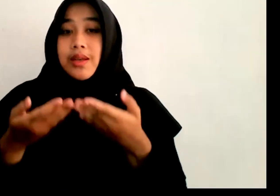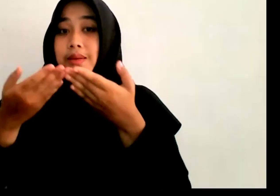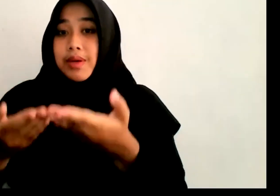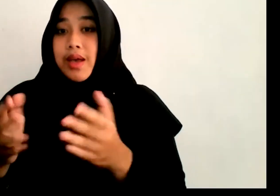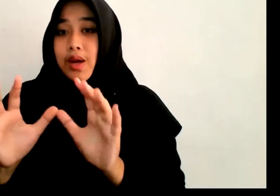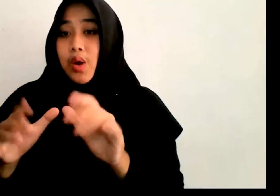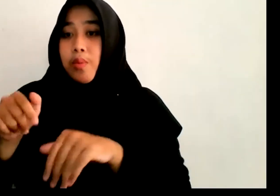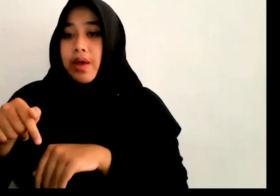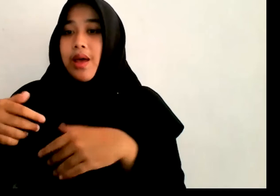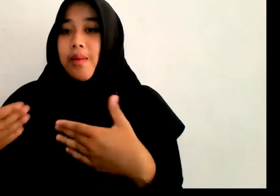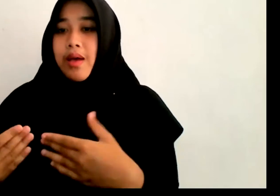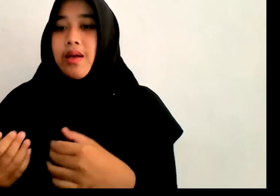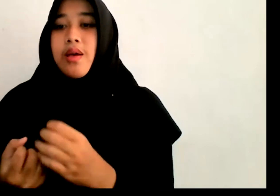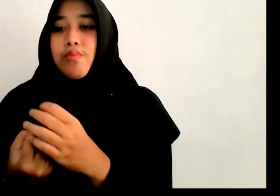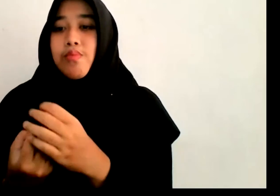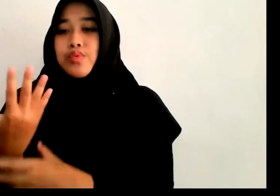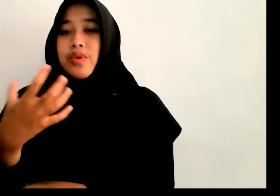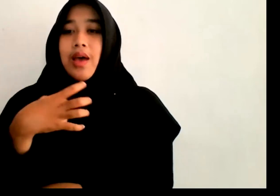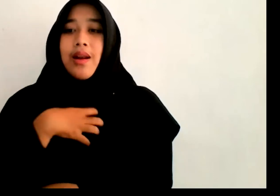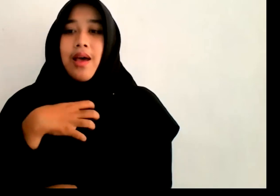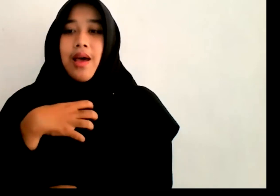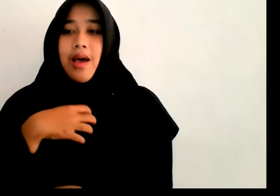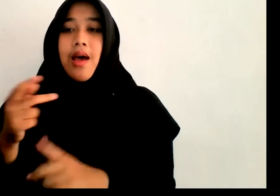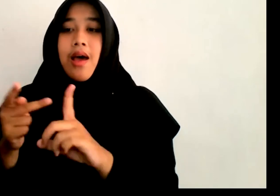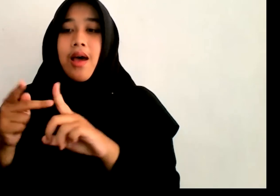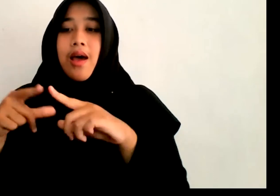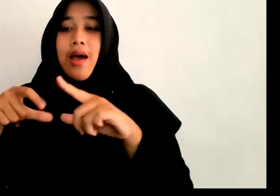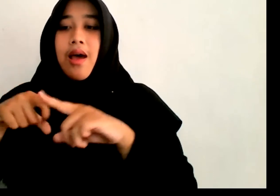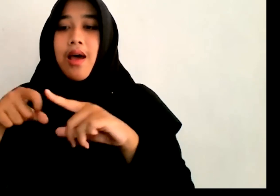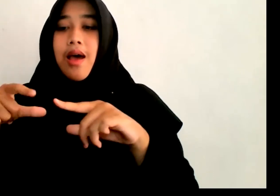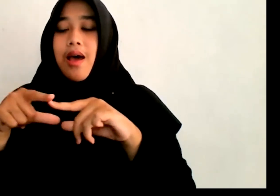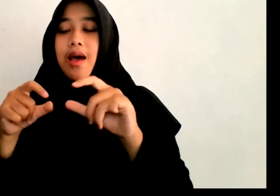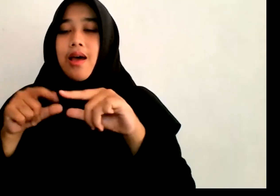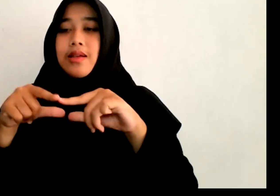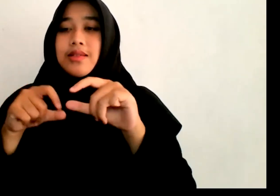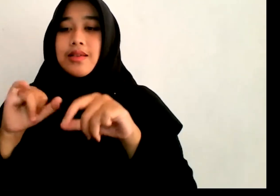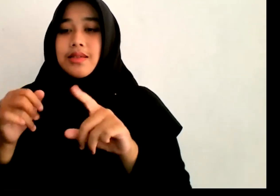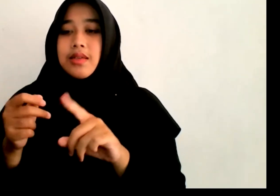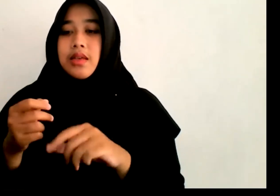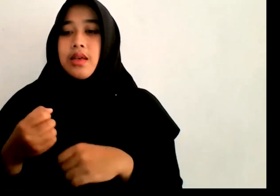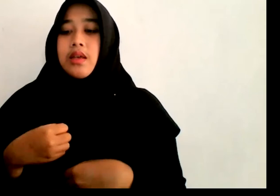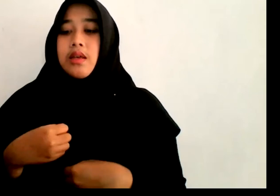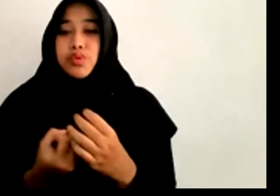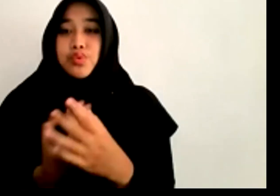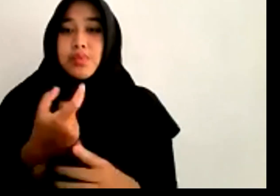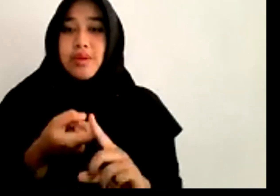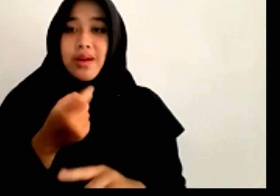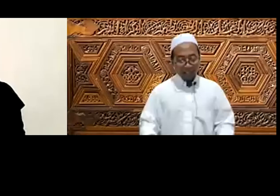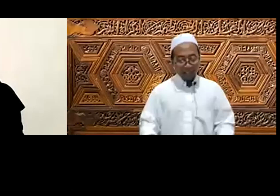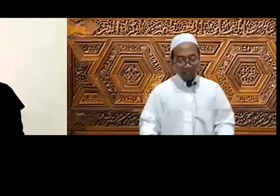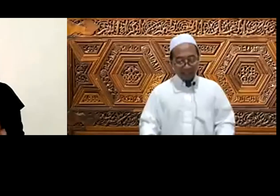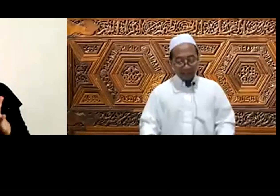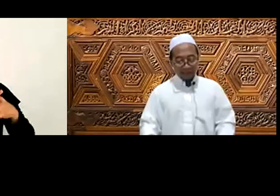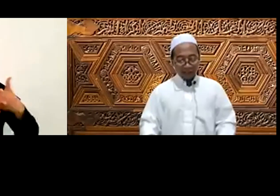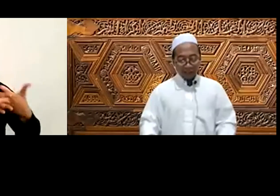Mewujudkan hak asasi Manusia yang islami Yang murni Bersumber dari Al-Quran dan As-Sunnah Di